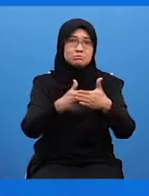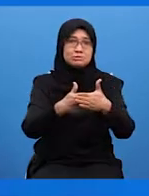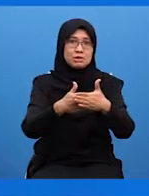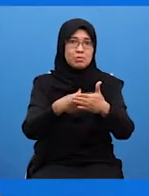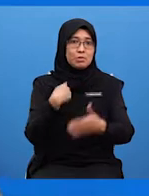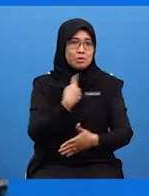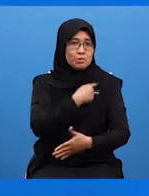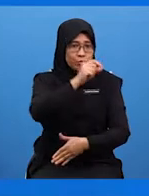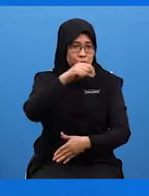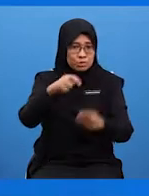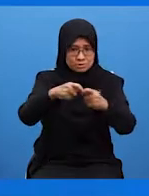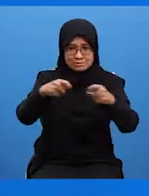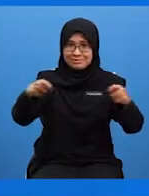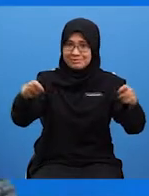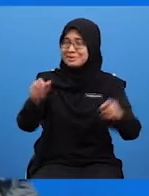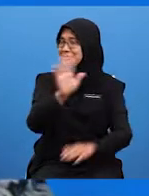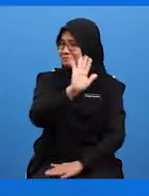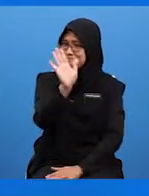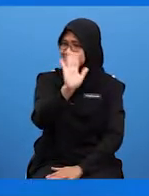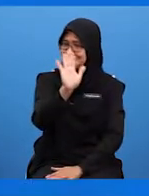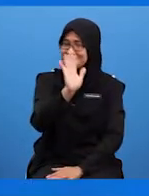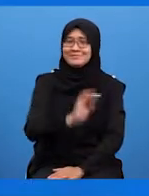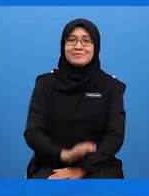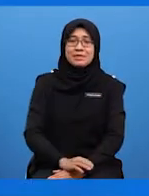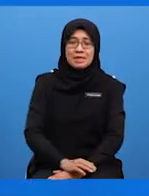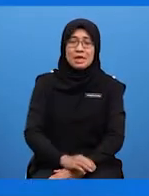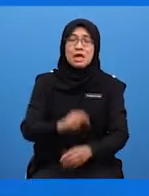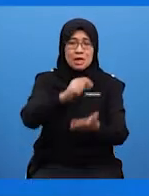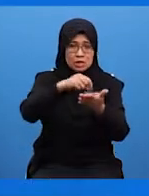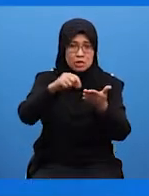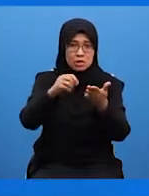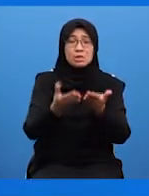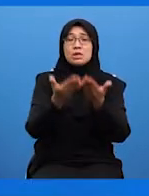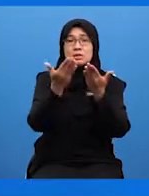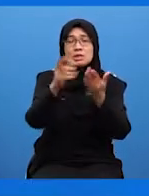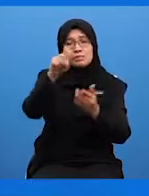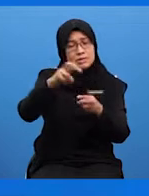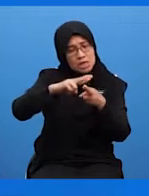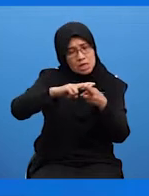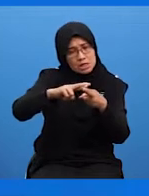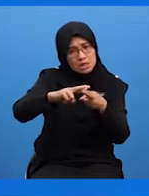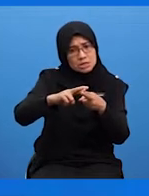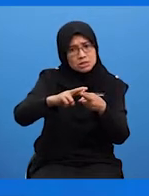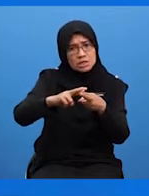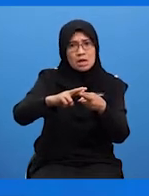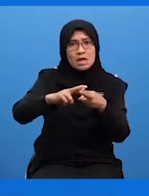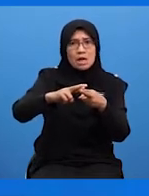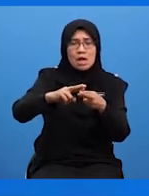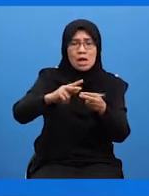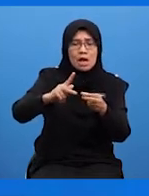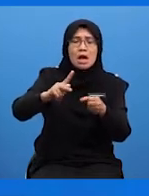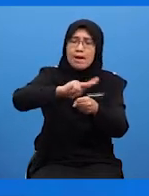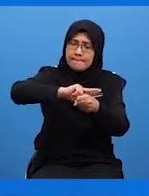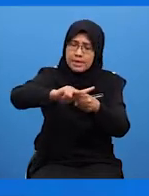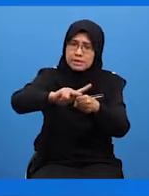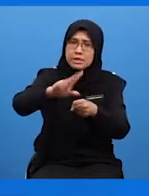Oh, panjang berjalan-jalan Kerana penulisan cadangan ini perlah ringkas, padat dan juga